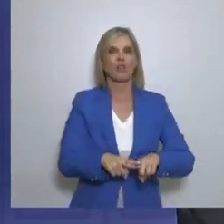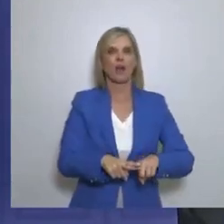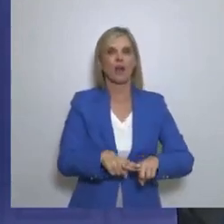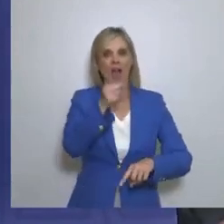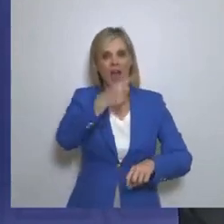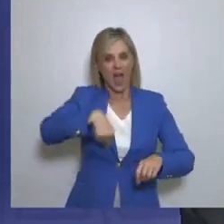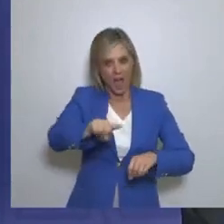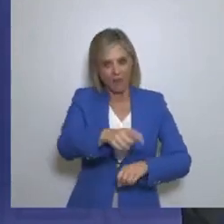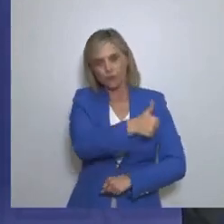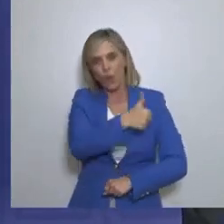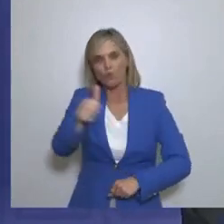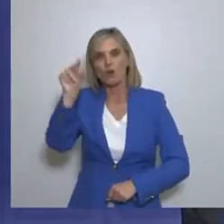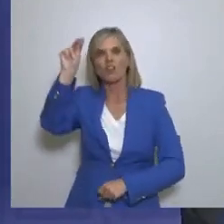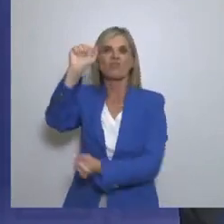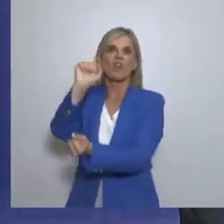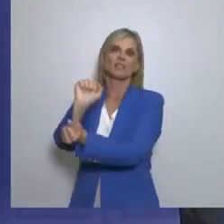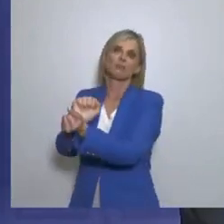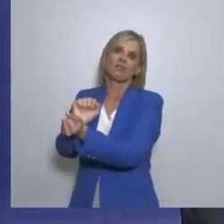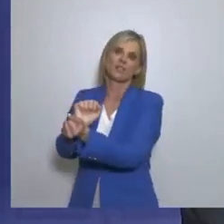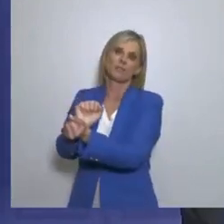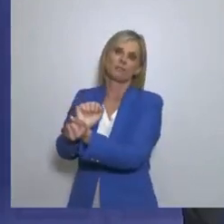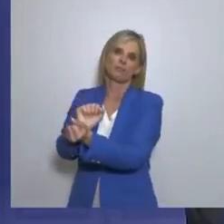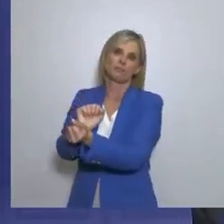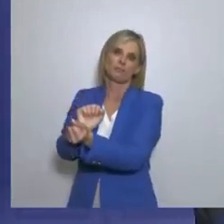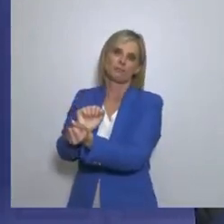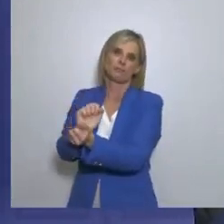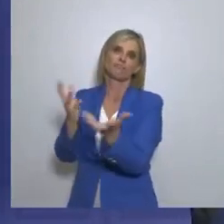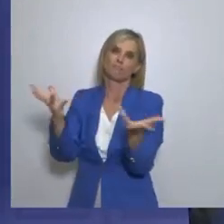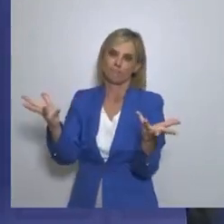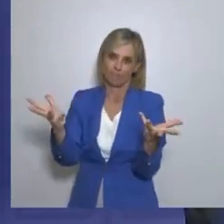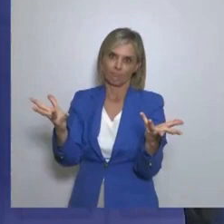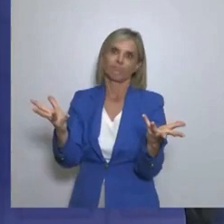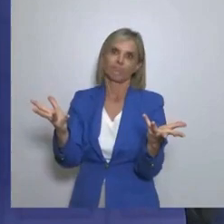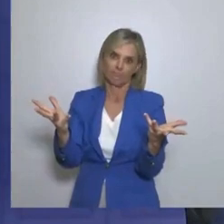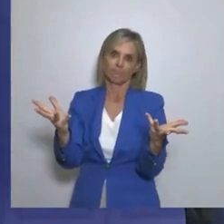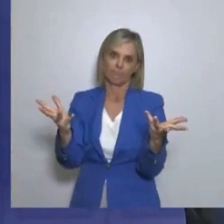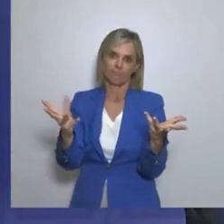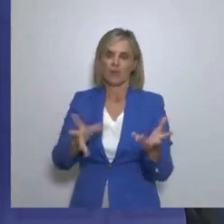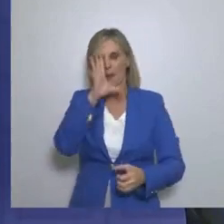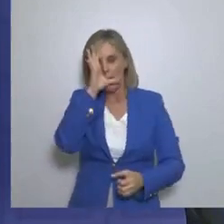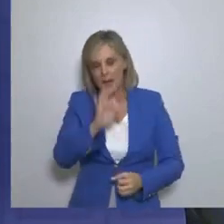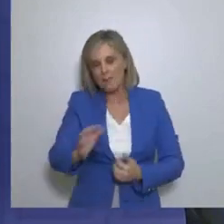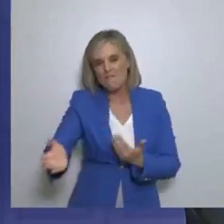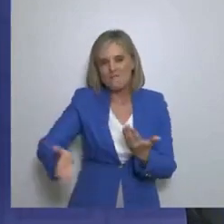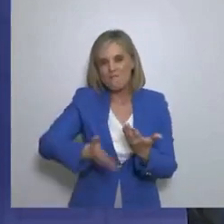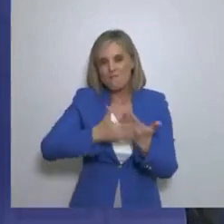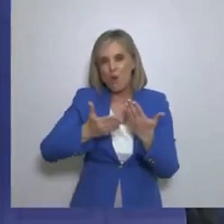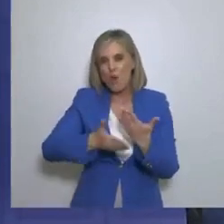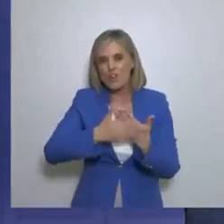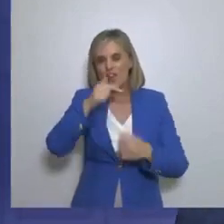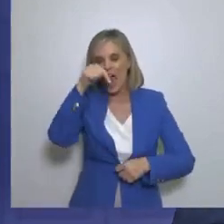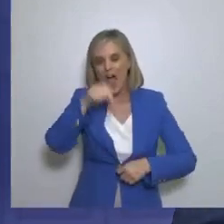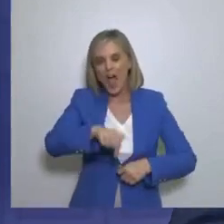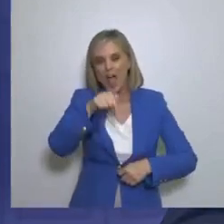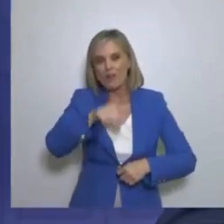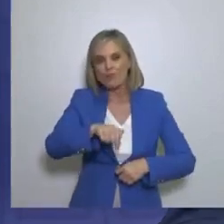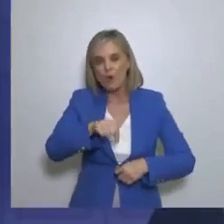δέσμευση Αν θέλετε να διατηρούν Στην ελεγχική τους